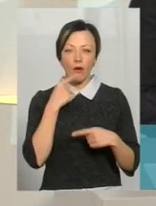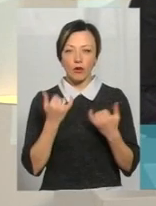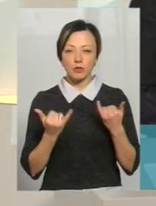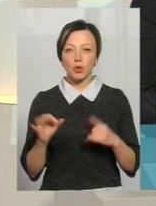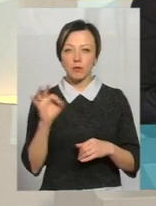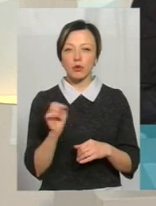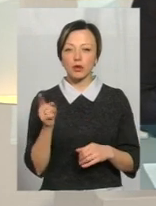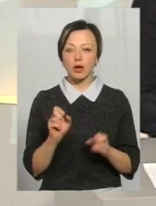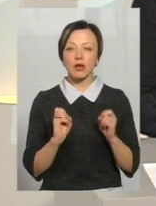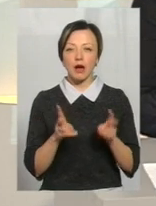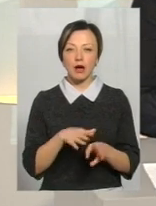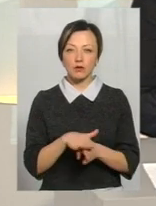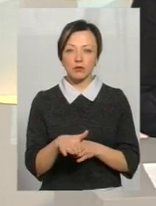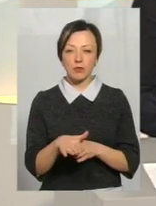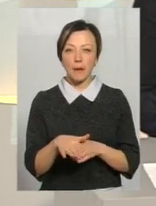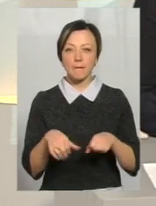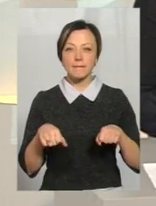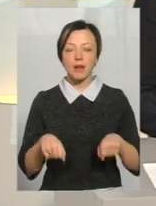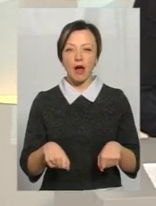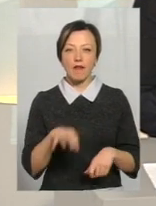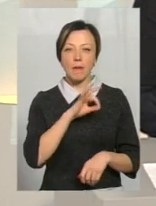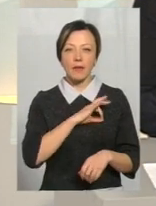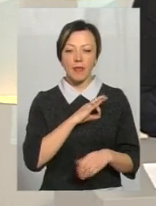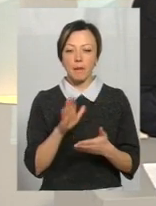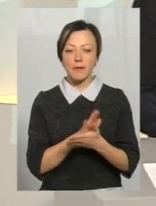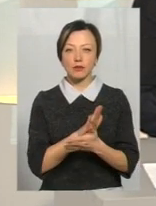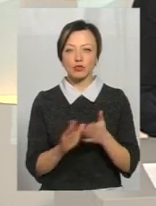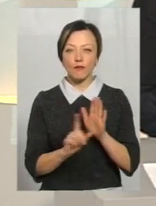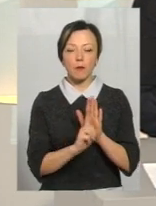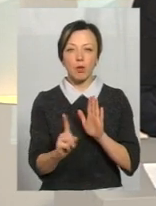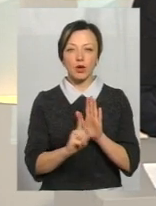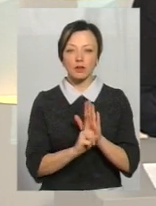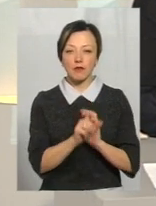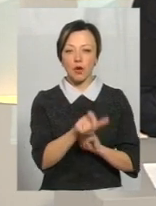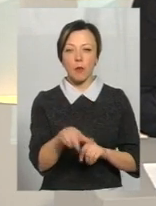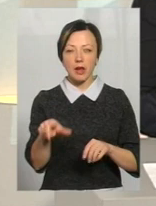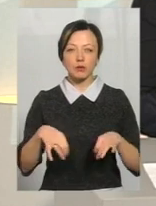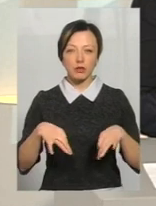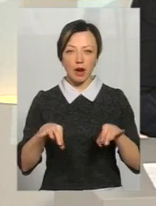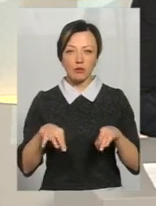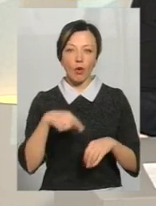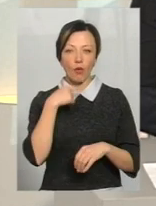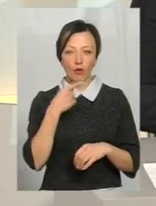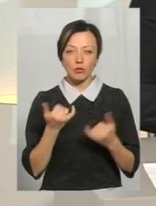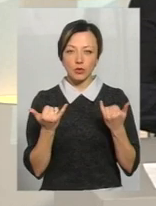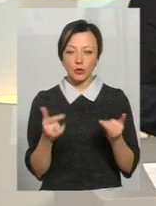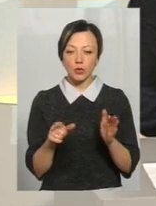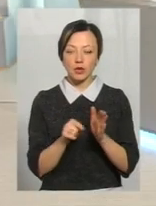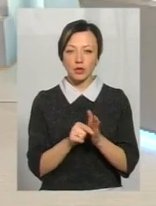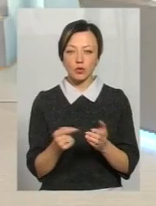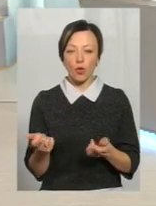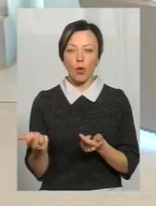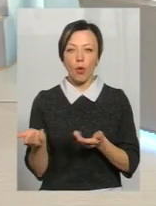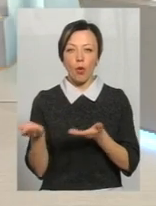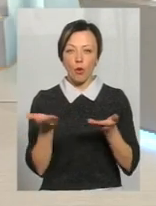сьогодні про те, як реалізовується право пиліговиків на безкоштовний проїзд у громадському транспорті. Говоримо ми сьогодні з гостем нашої